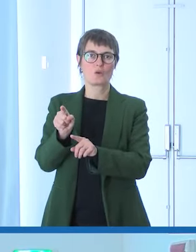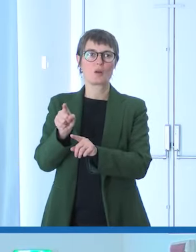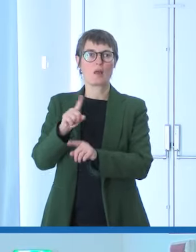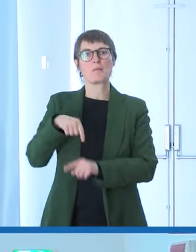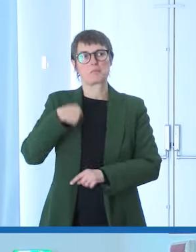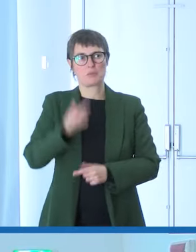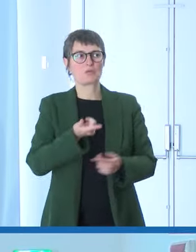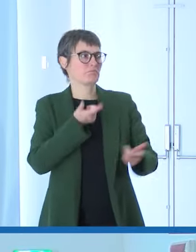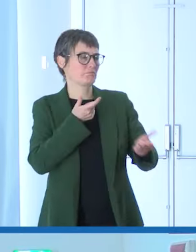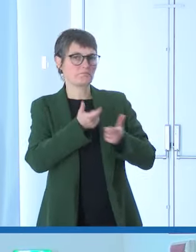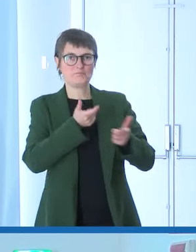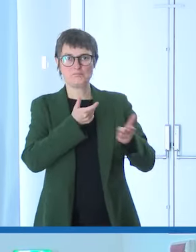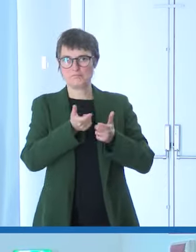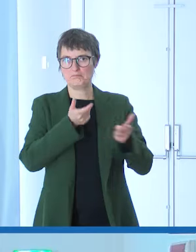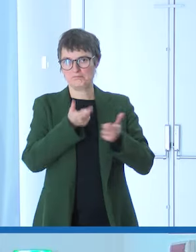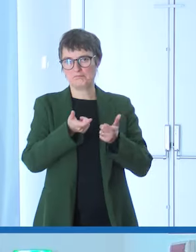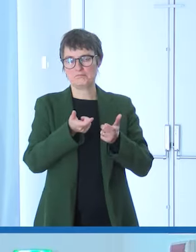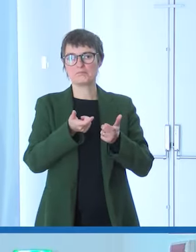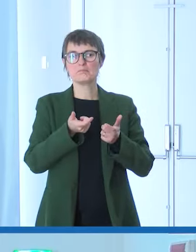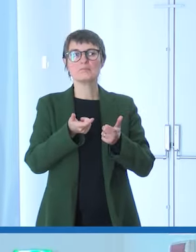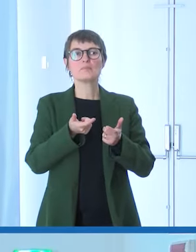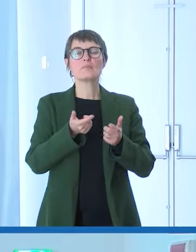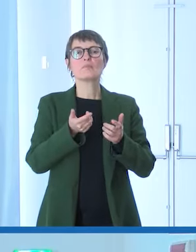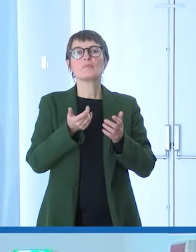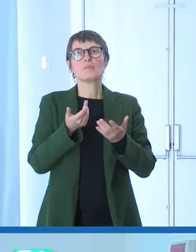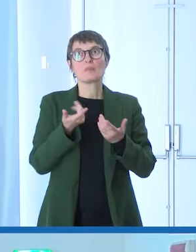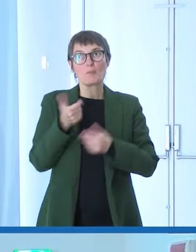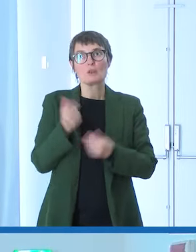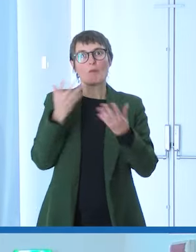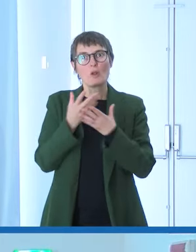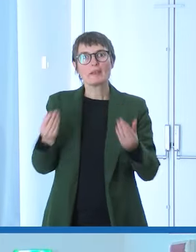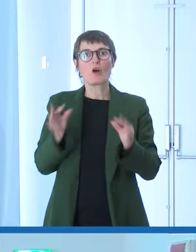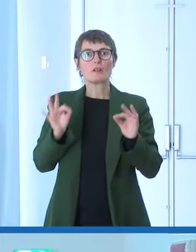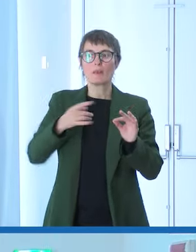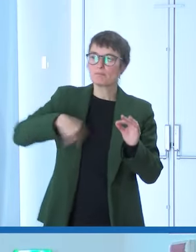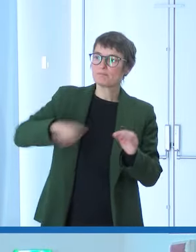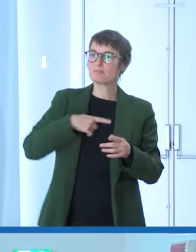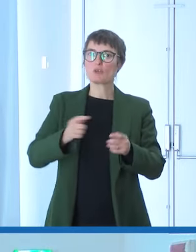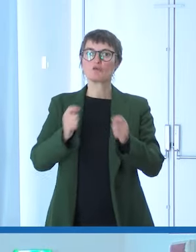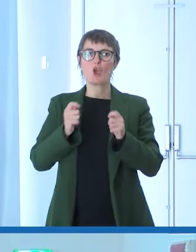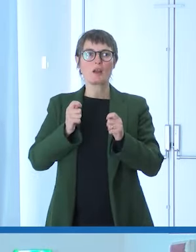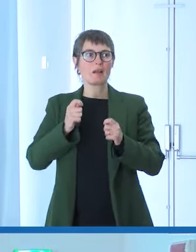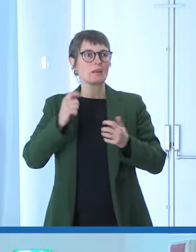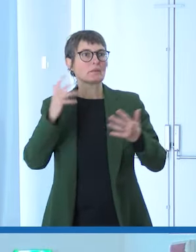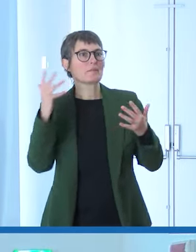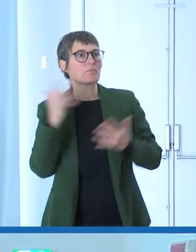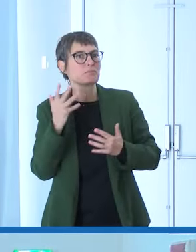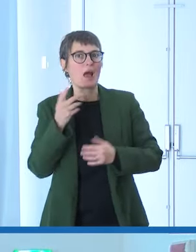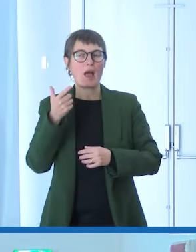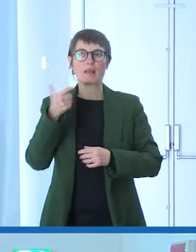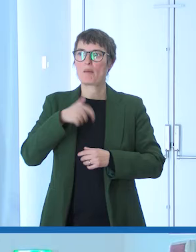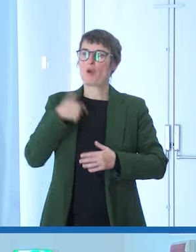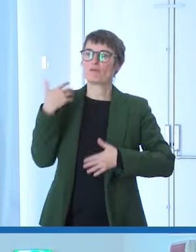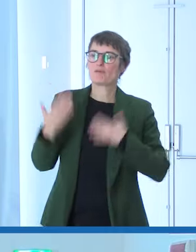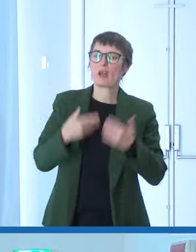professionisti, molte volte sono soprattutto giornalisti che poi sbagliano perché per la fretta, per il titolo ad effetto,